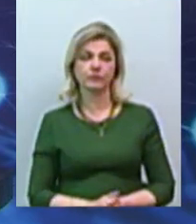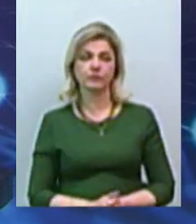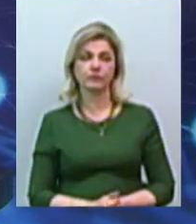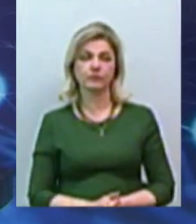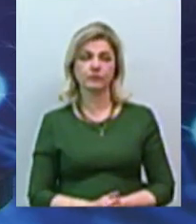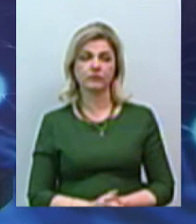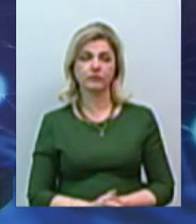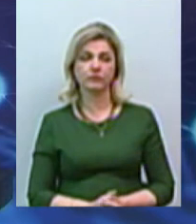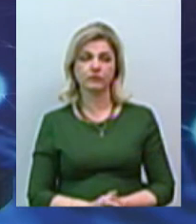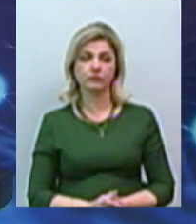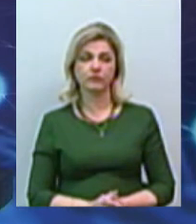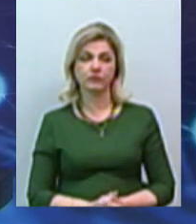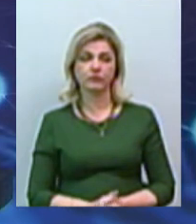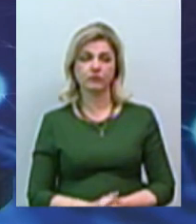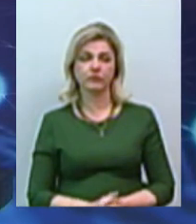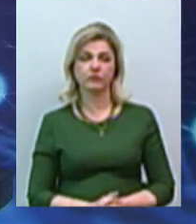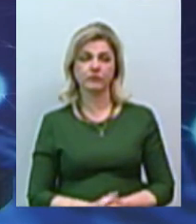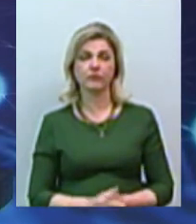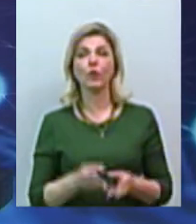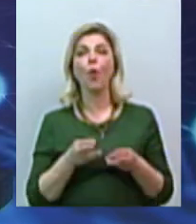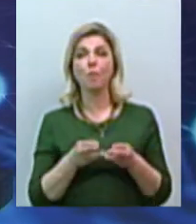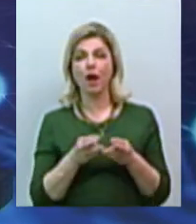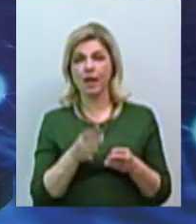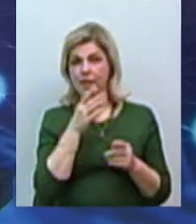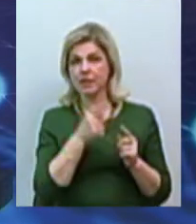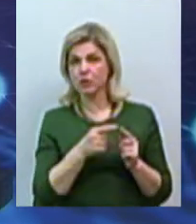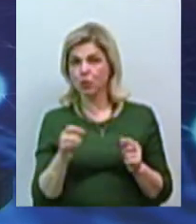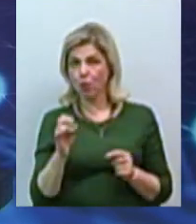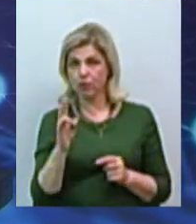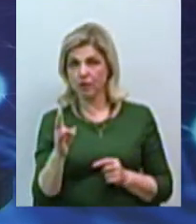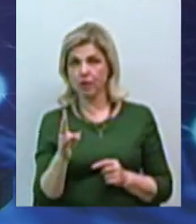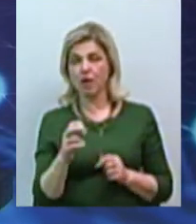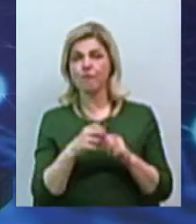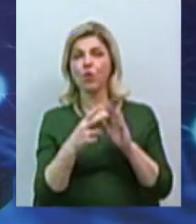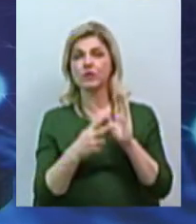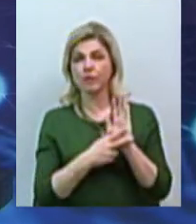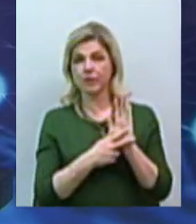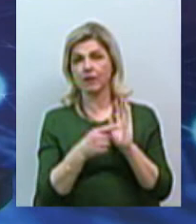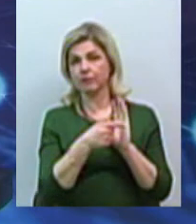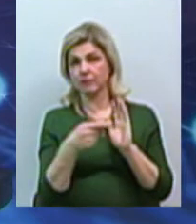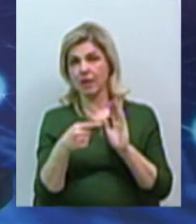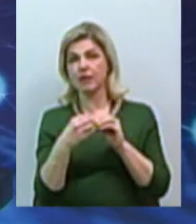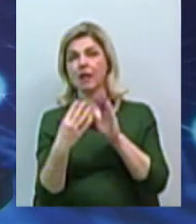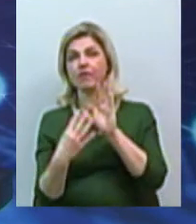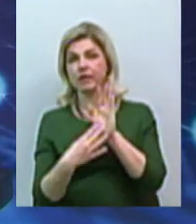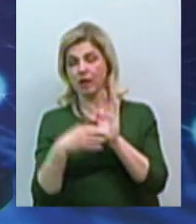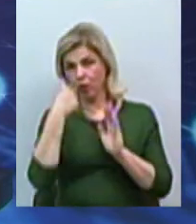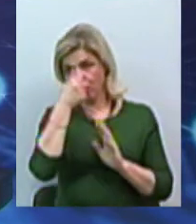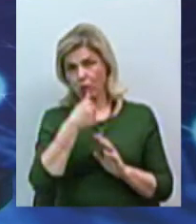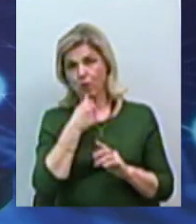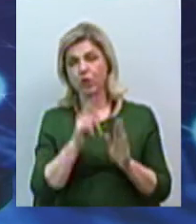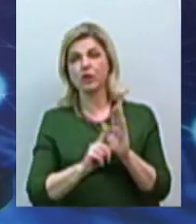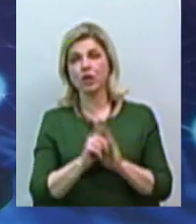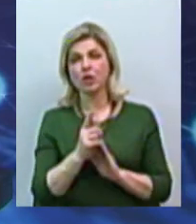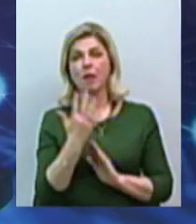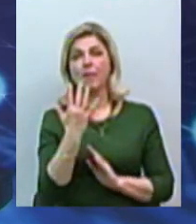Варто зазначити, що опалювальний сезон 2018-2019 року розпочався 5